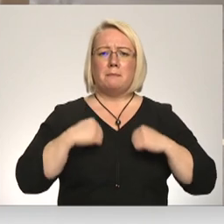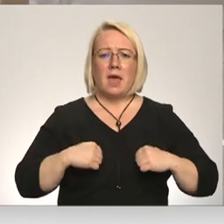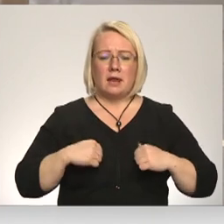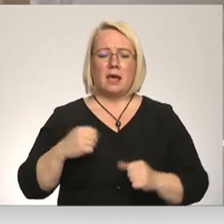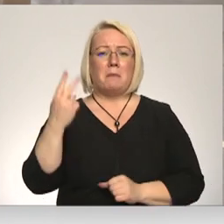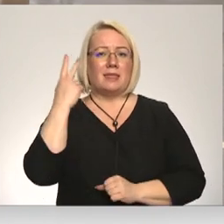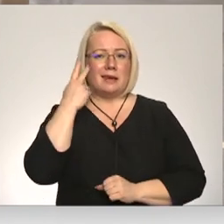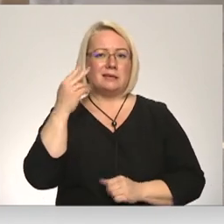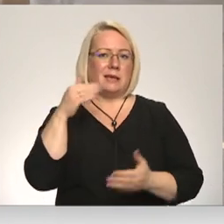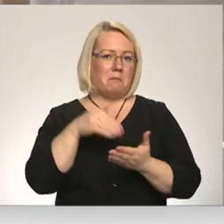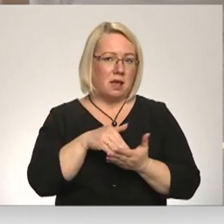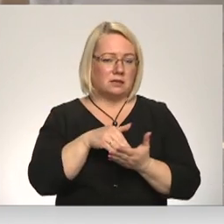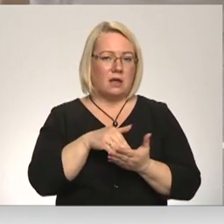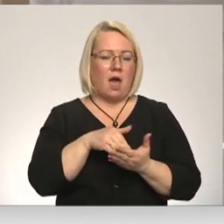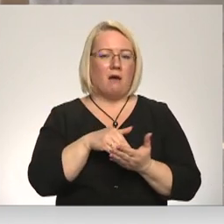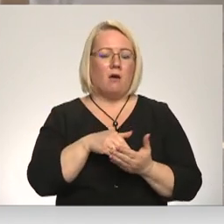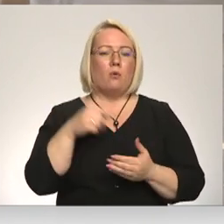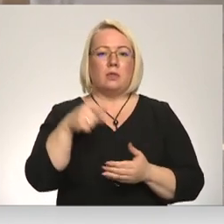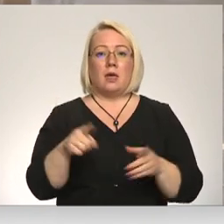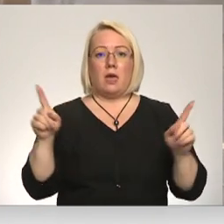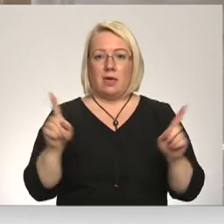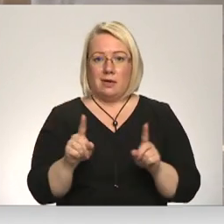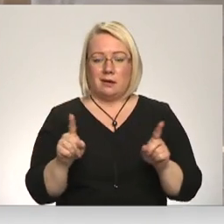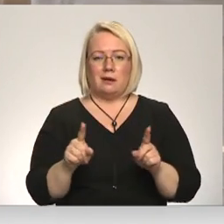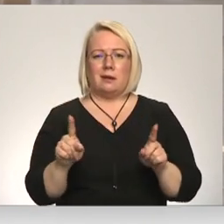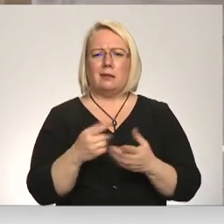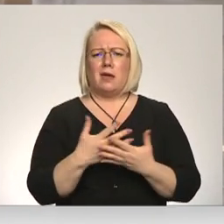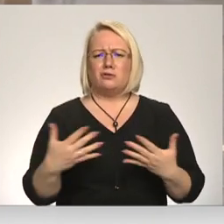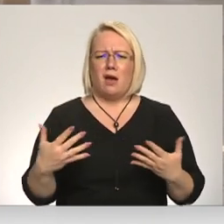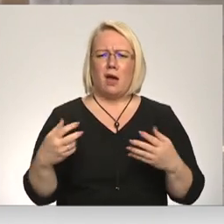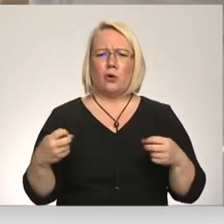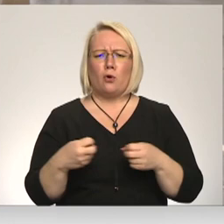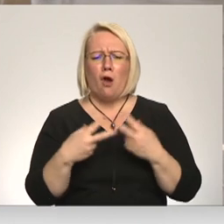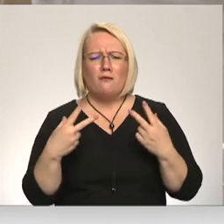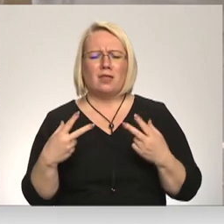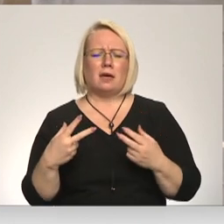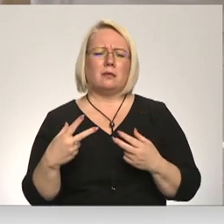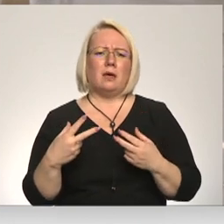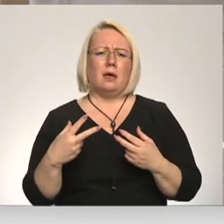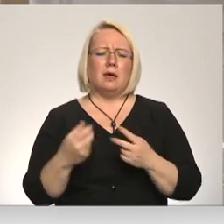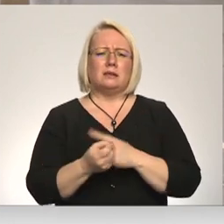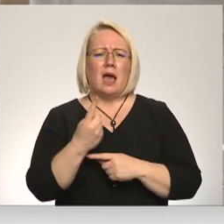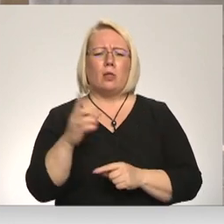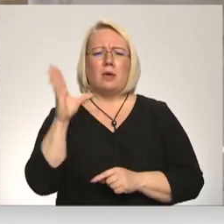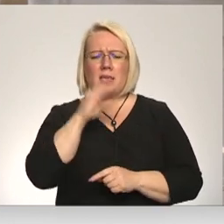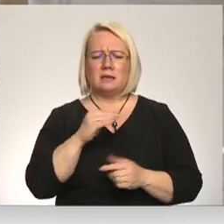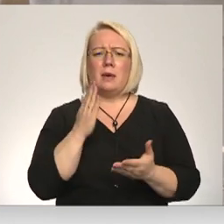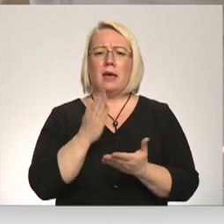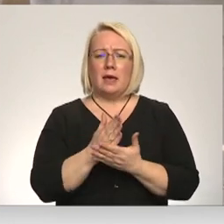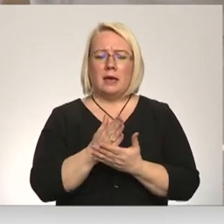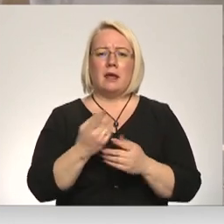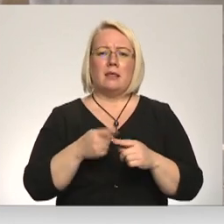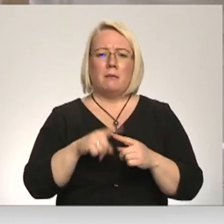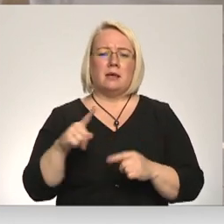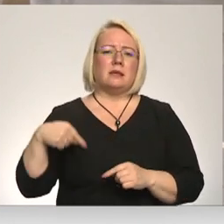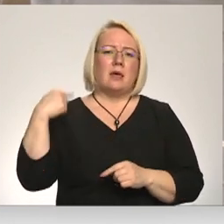pastāv. Viņa ir dažādi konflikta cēloņi iespējami, tāpēc arī nākošajam